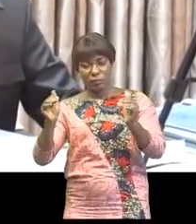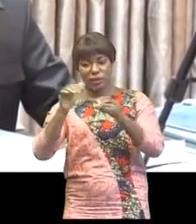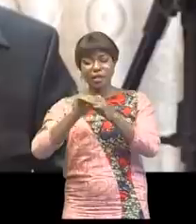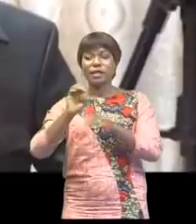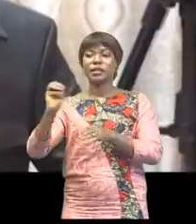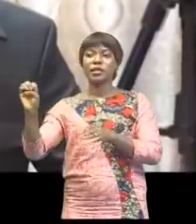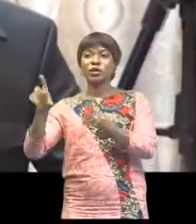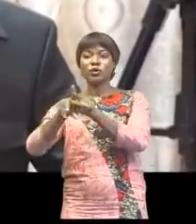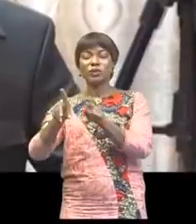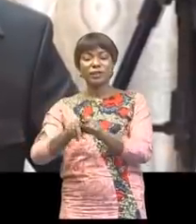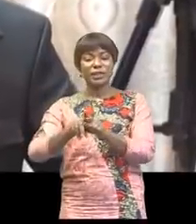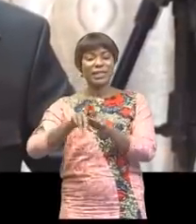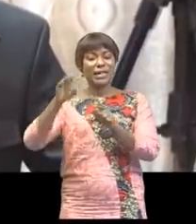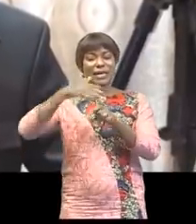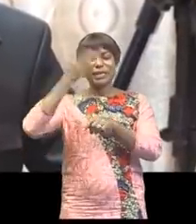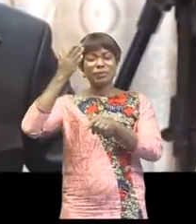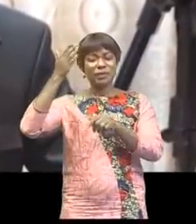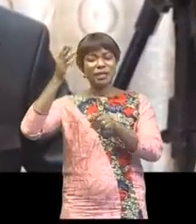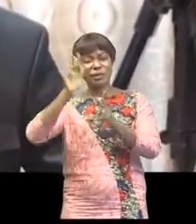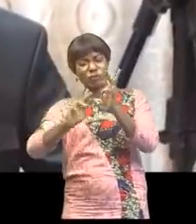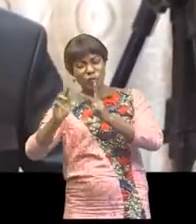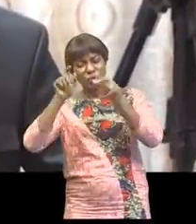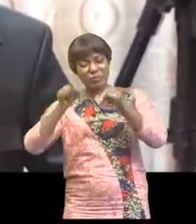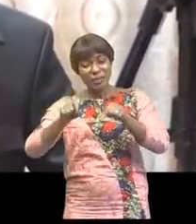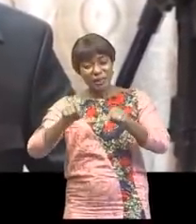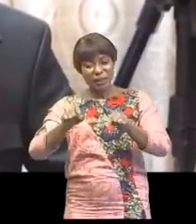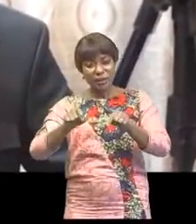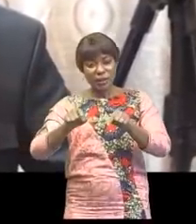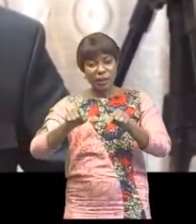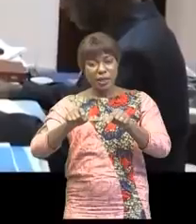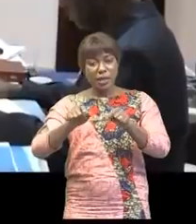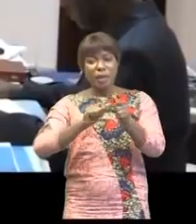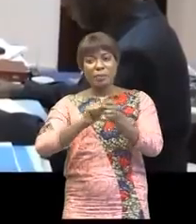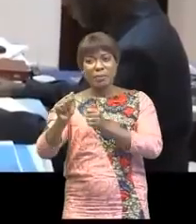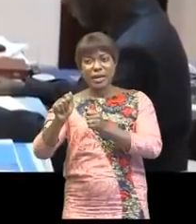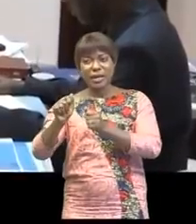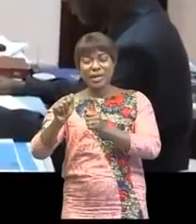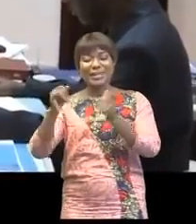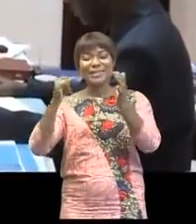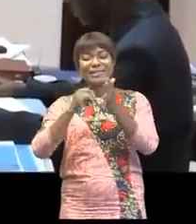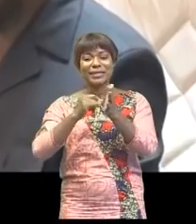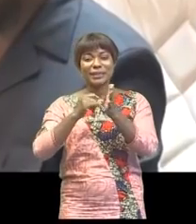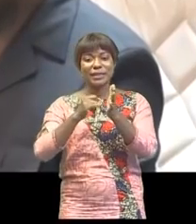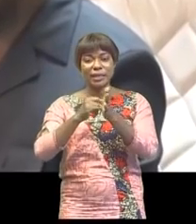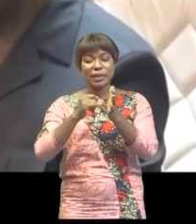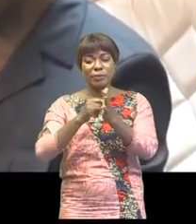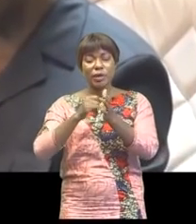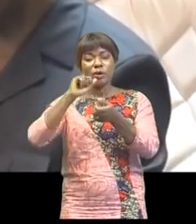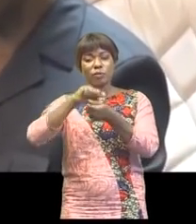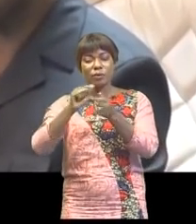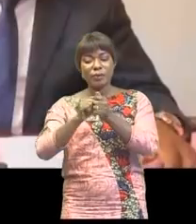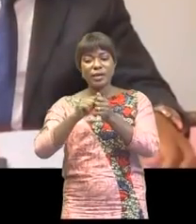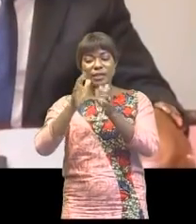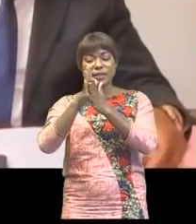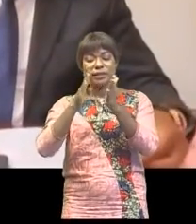de l'esprit de la population a été ces derniers jours marqué notamment par la sixième prorogation, les 19 août 2021,